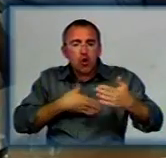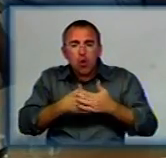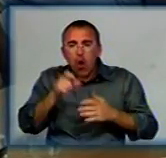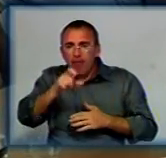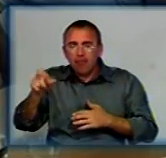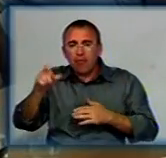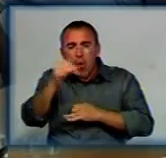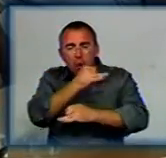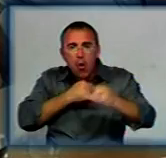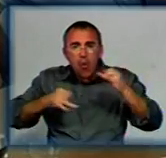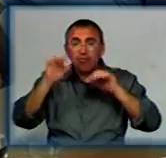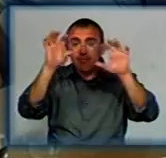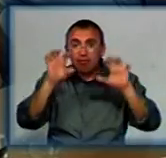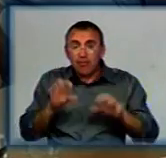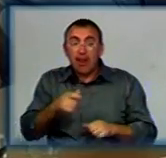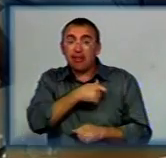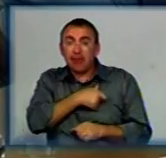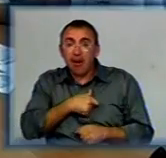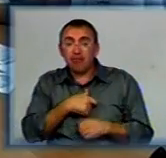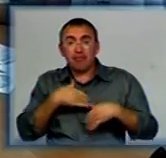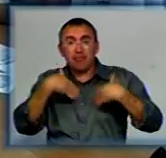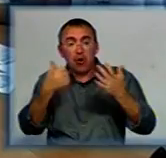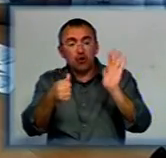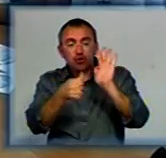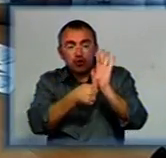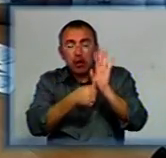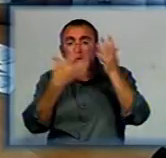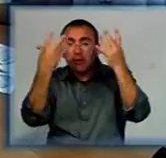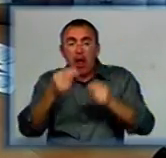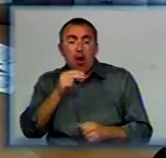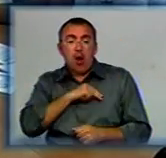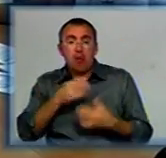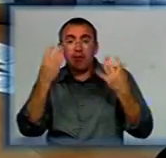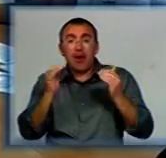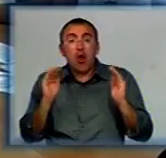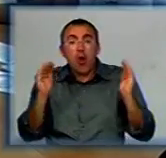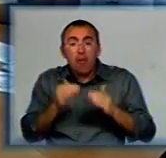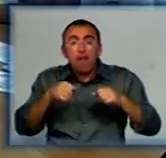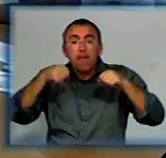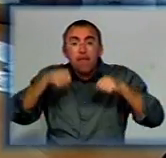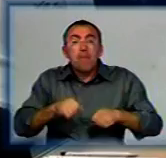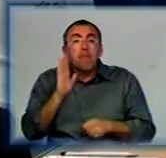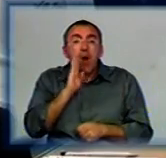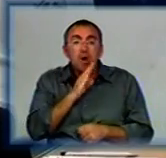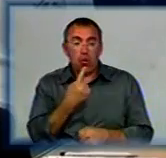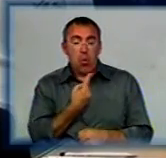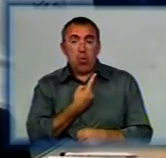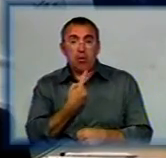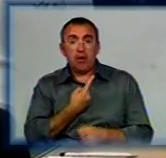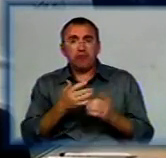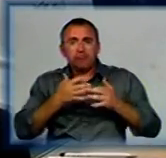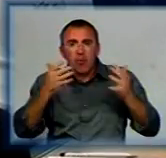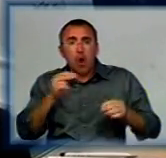Згідно з проєктом нового кодексу, депутатам пропонують встановити шестиденний робочий день та обмежити права матерів-одиначок. Розширюються права